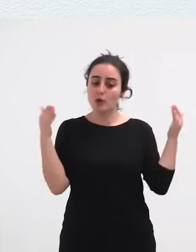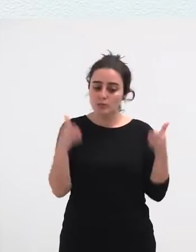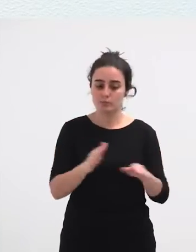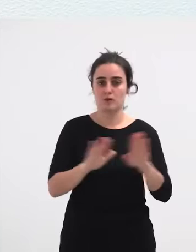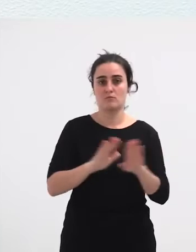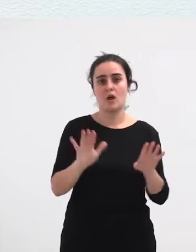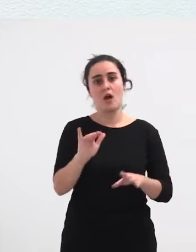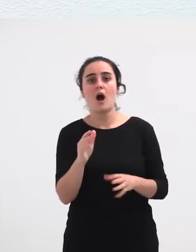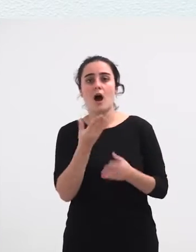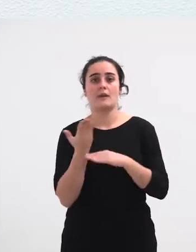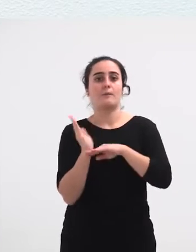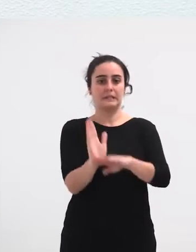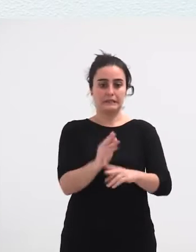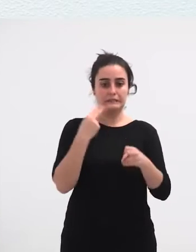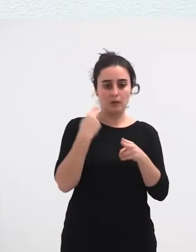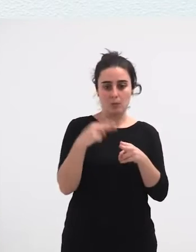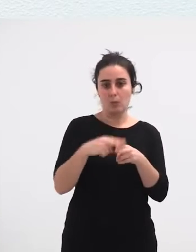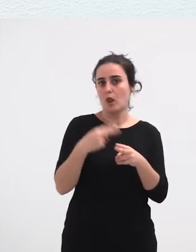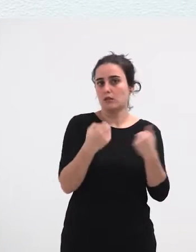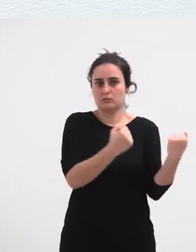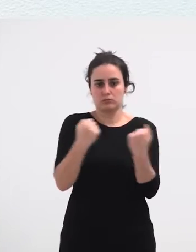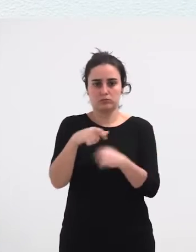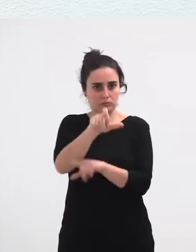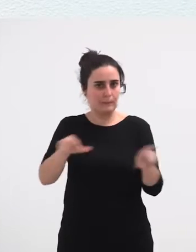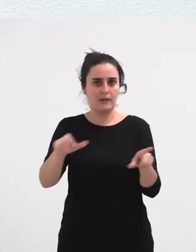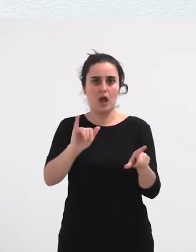Politiko Eta Instituzionalek Ba beretokian Liguruan